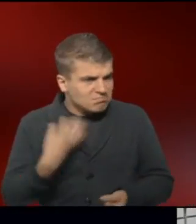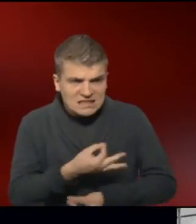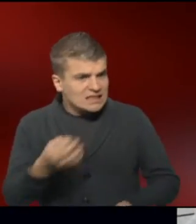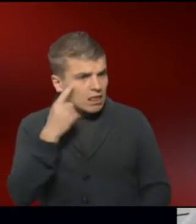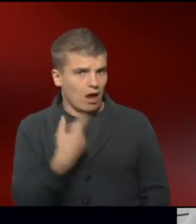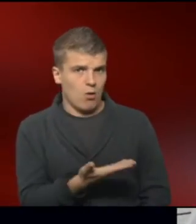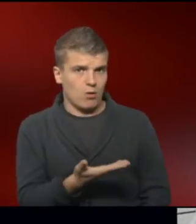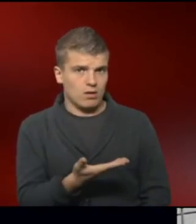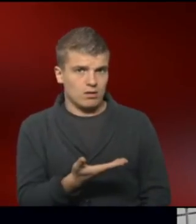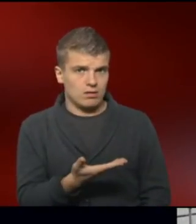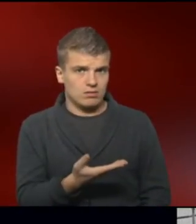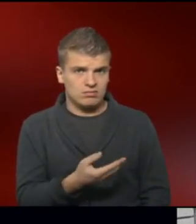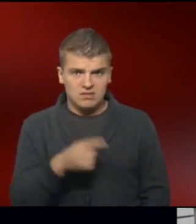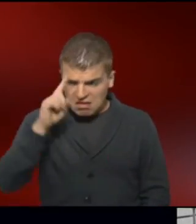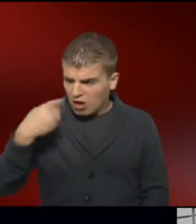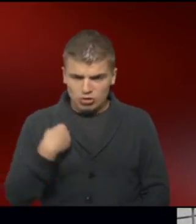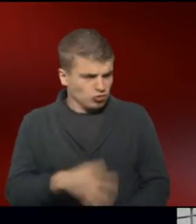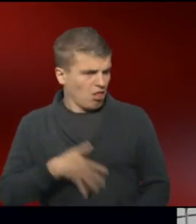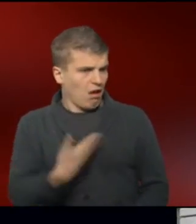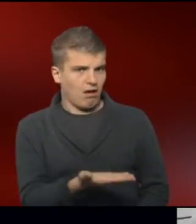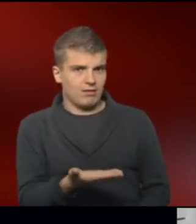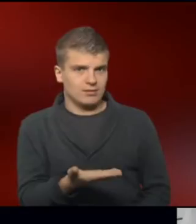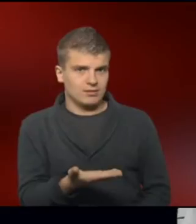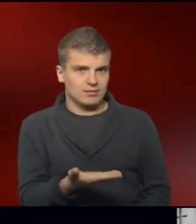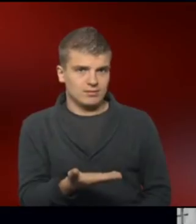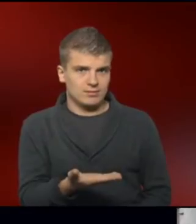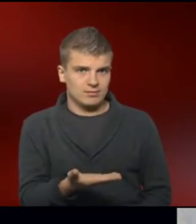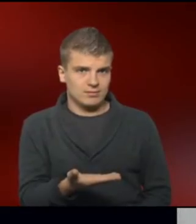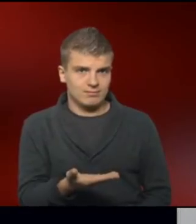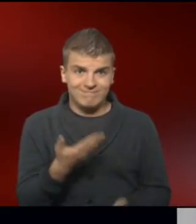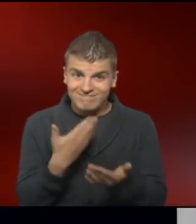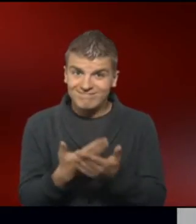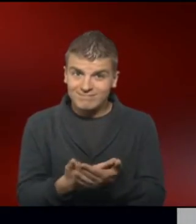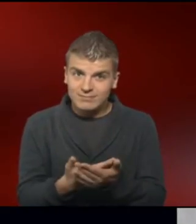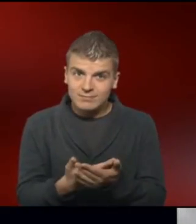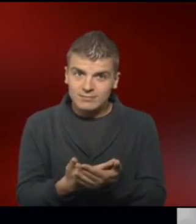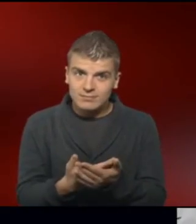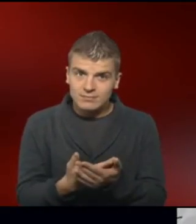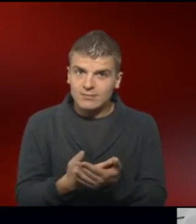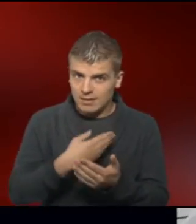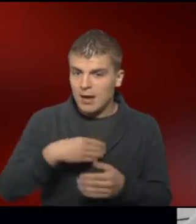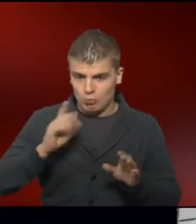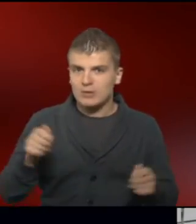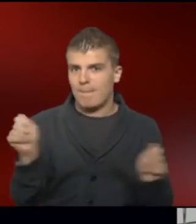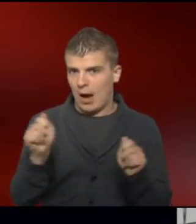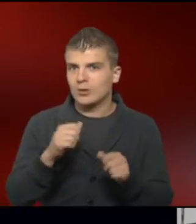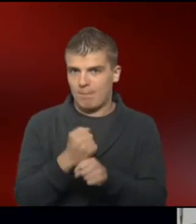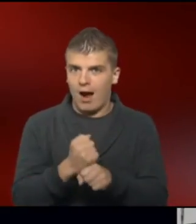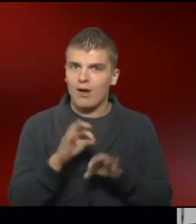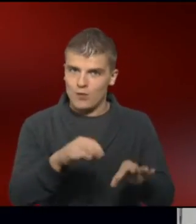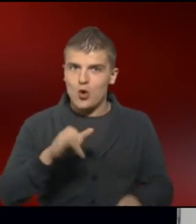traurig ist, sondern dass ihr schlecht ist. Und aus dem Grund mussten wir da mal eine kleine Pause einlegen